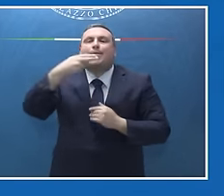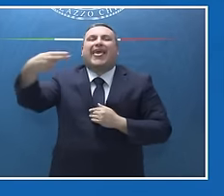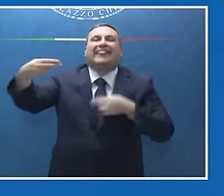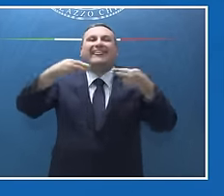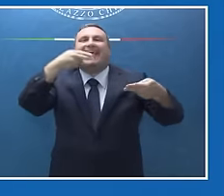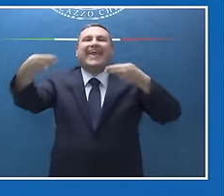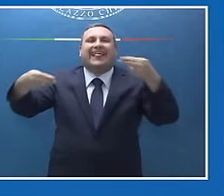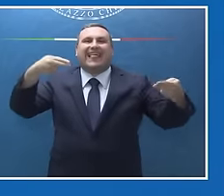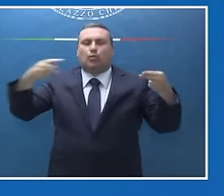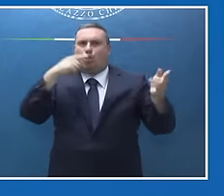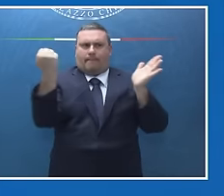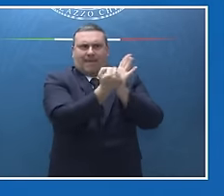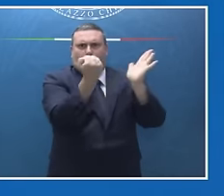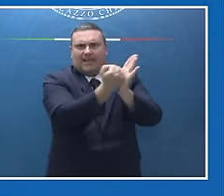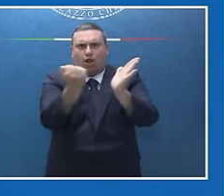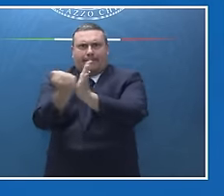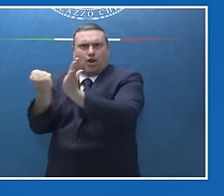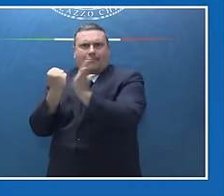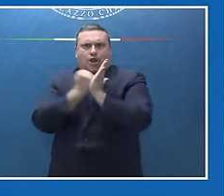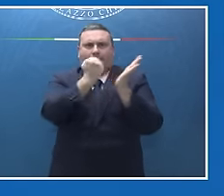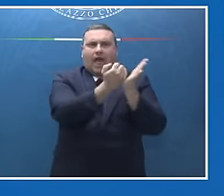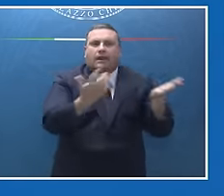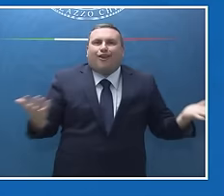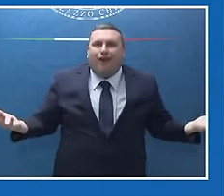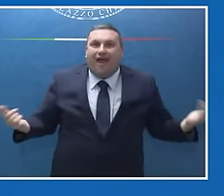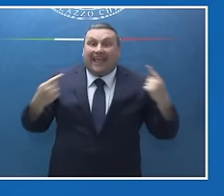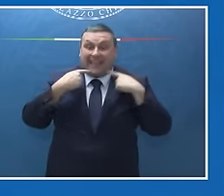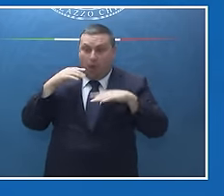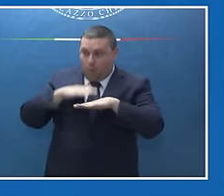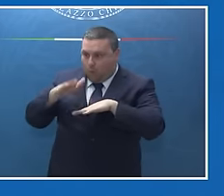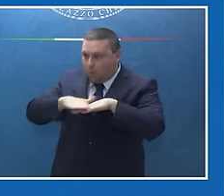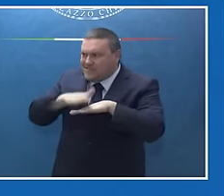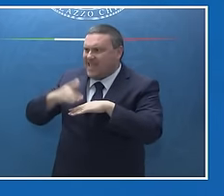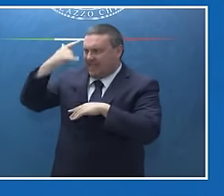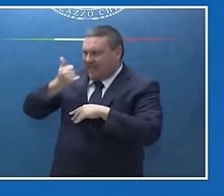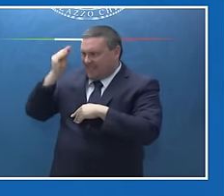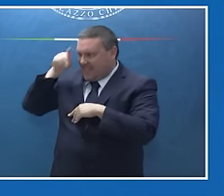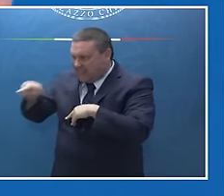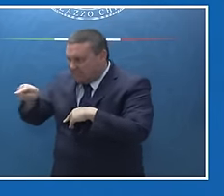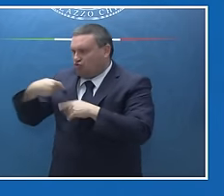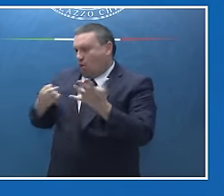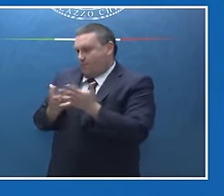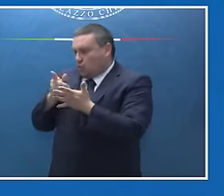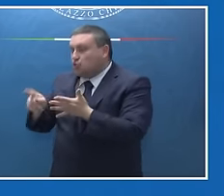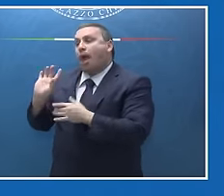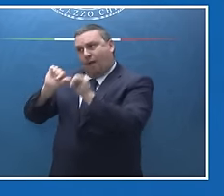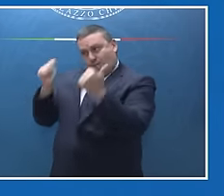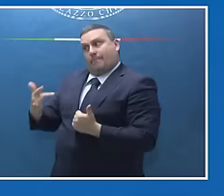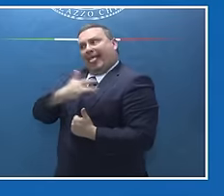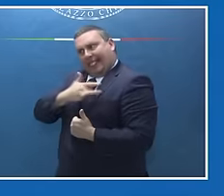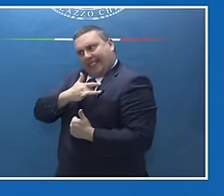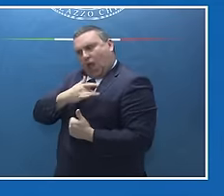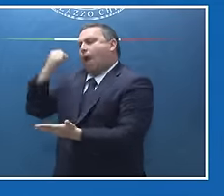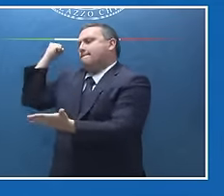un marchio che consenta a chi utilizza gli strumenti dell'intelligenza artificiale di riconoscere le aziende che si prendono alcuni impegni